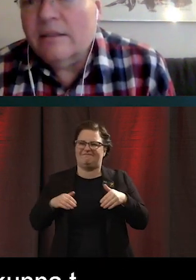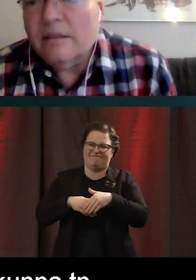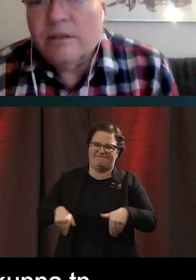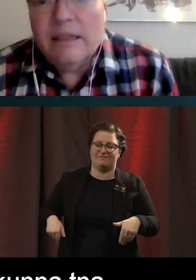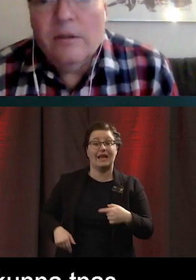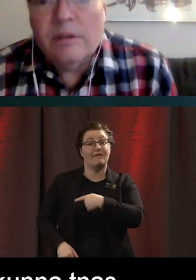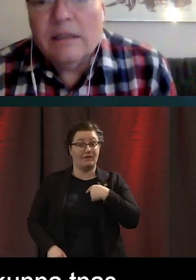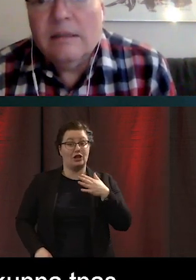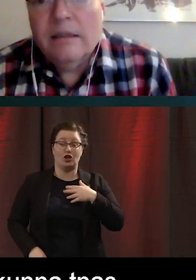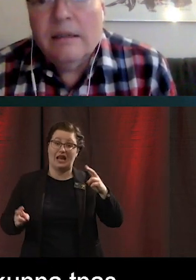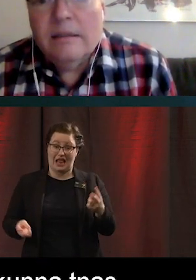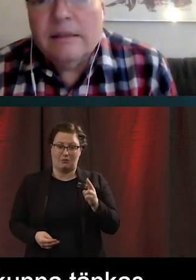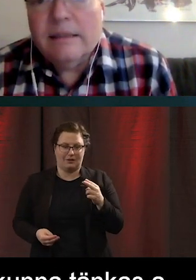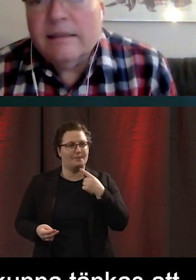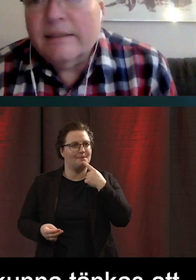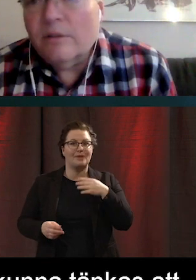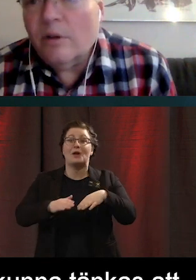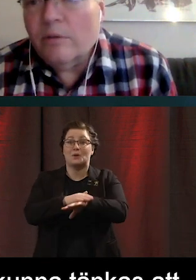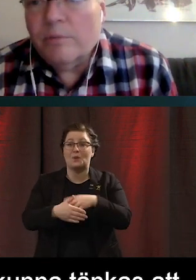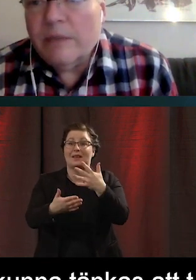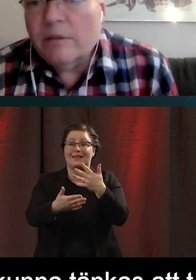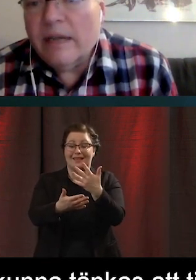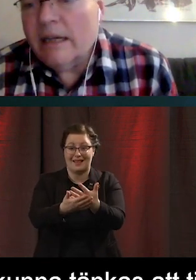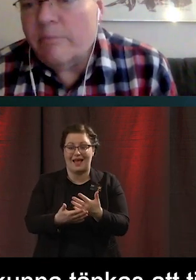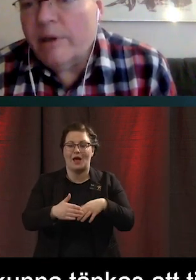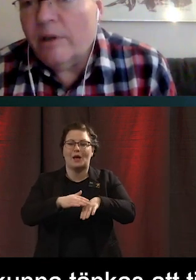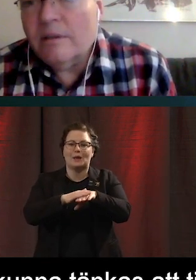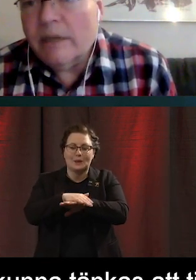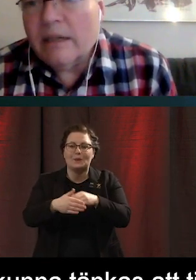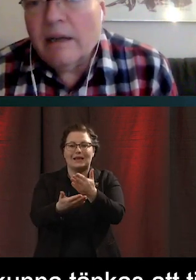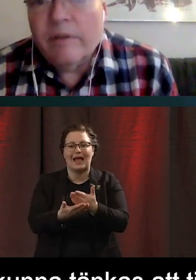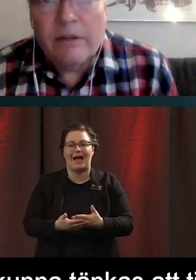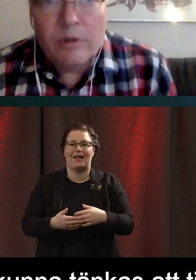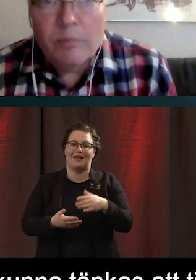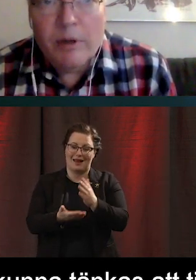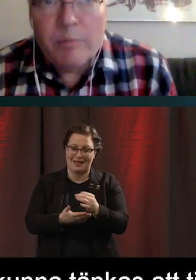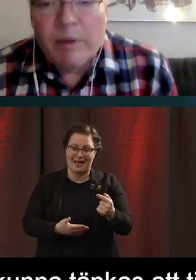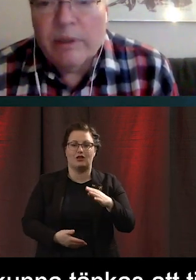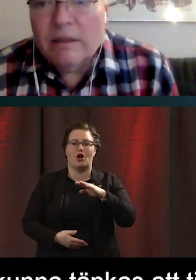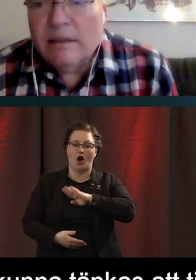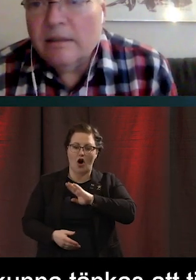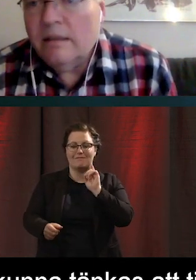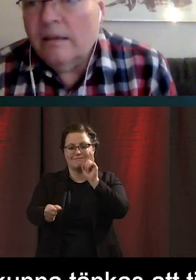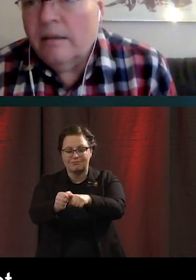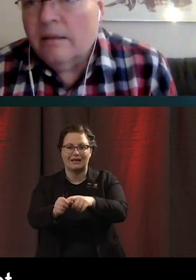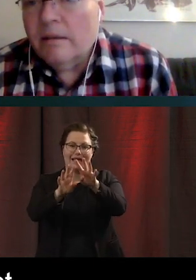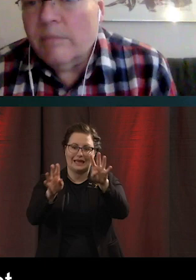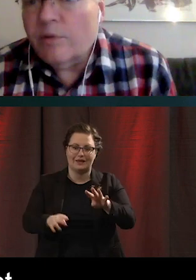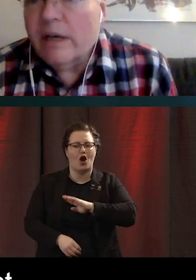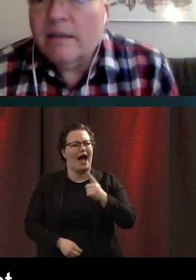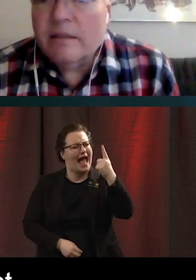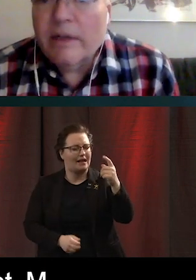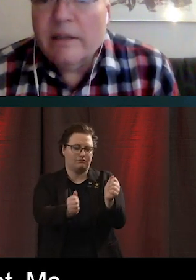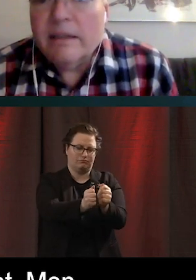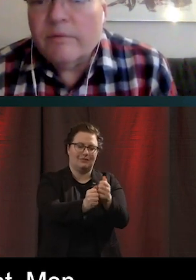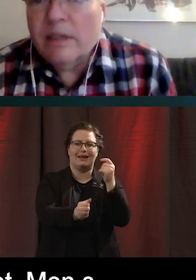rättighet att ha tillgång till internet. Och ha åtminstone en apparat som jag kan använda för att koppla upp mig på internet. Men